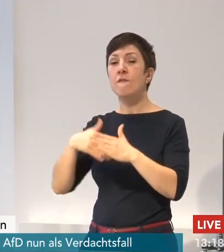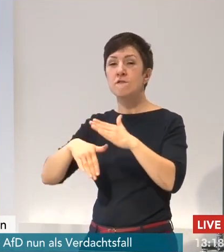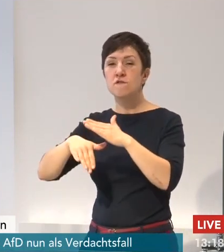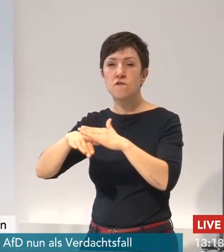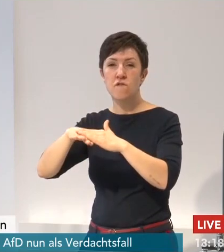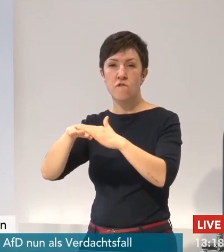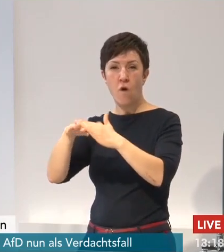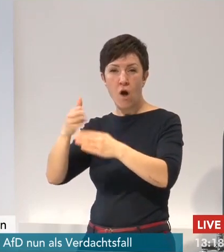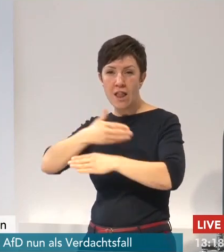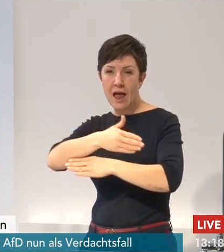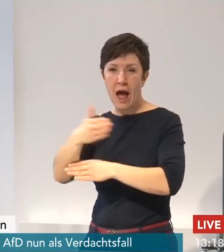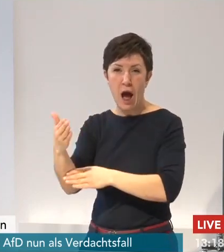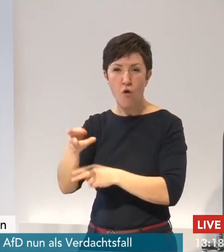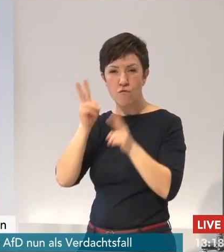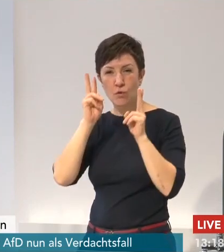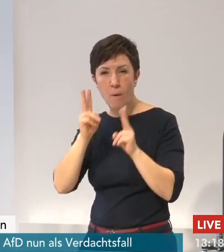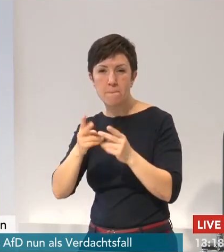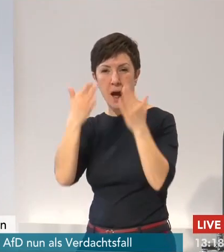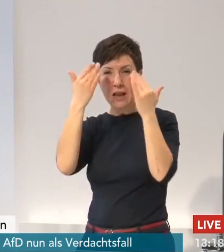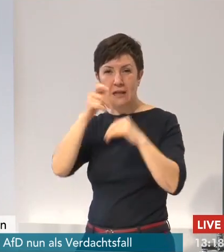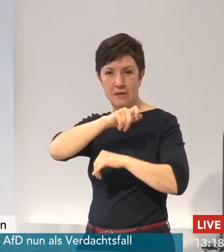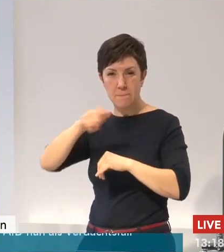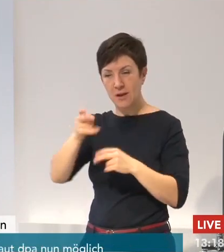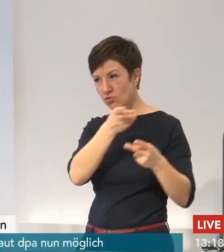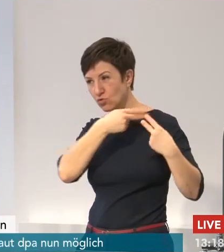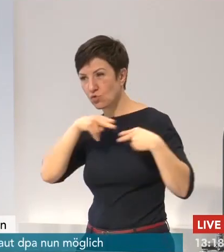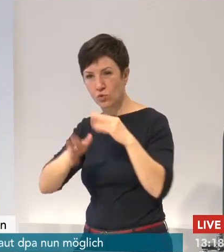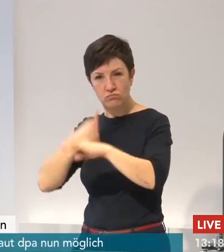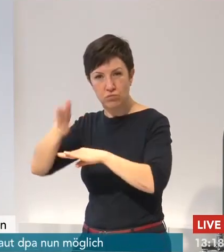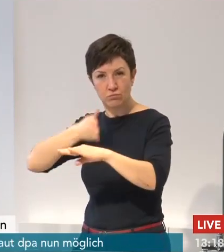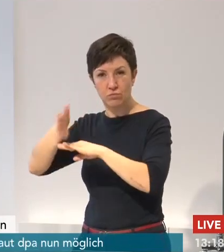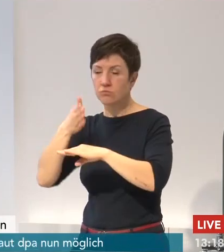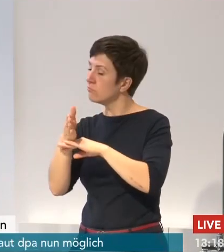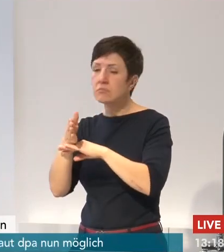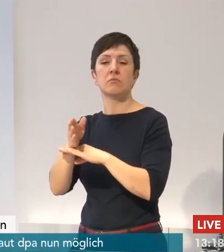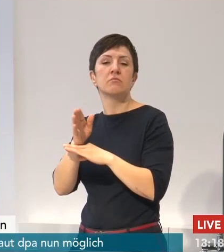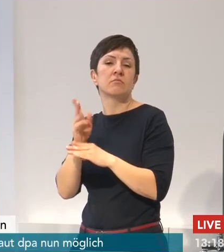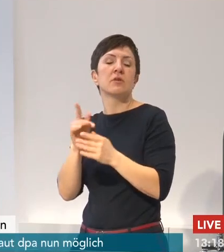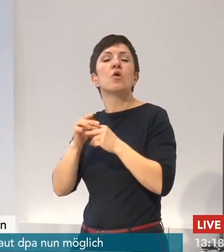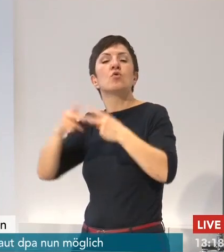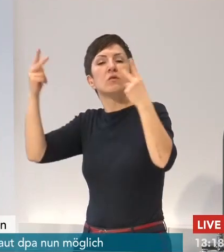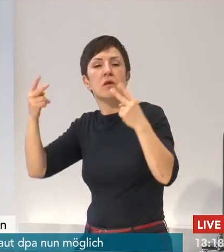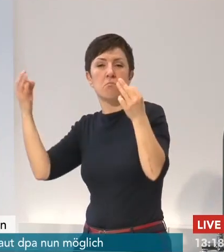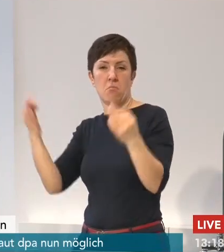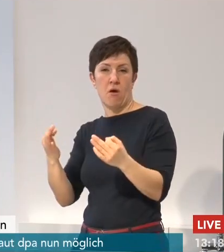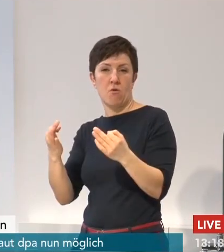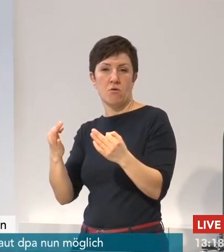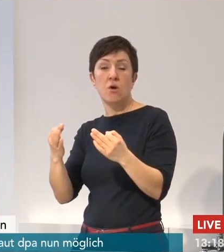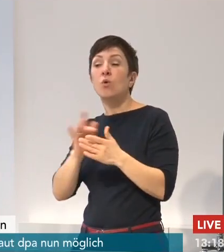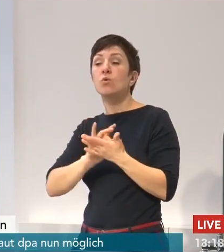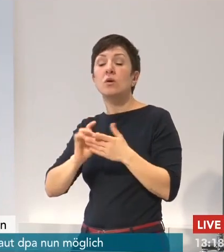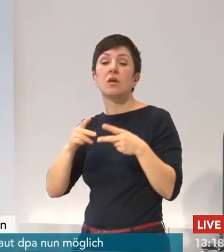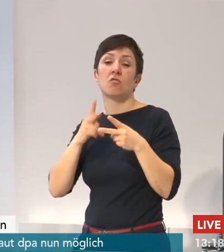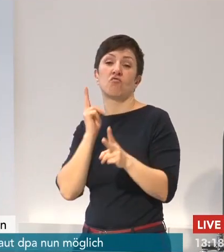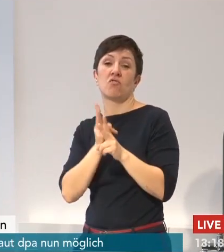sind Hygienestandards einzuhalten, die Sie alle kennen. Die Sicherstellung dieser Hygienestandards ist die Voraussetzung dafür,